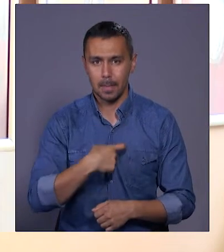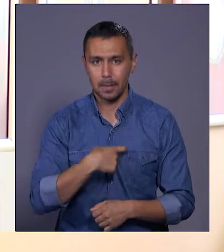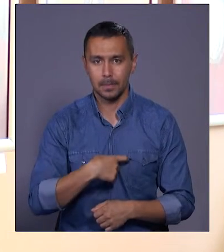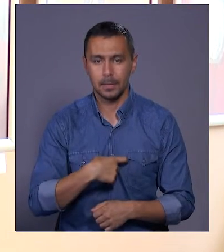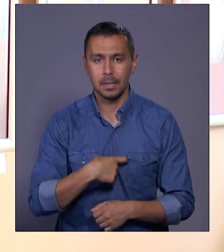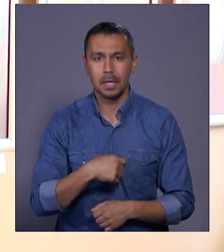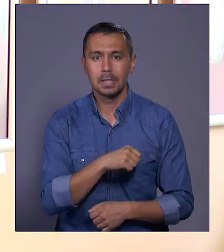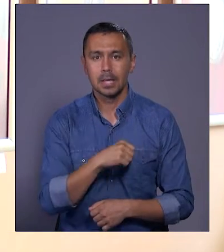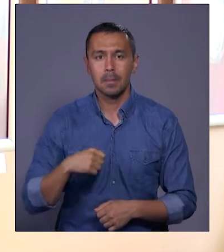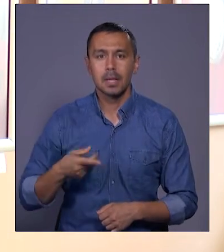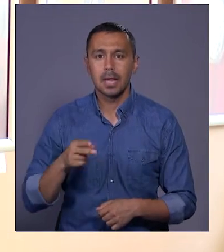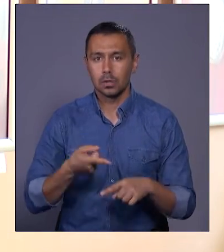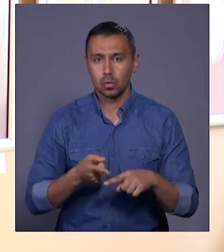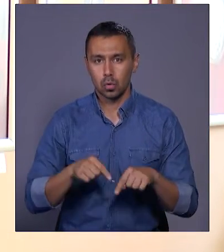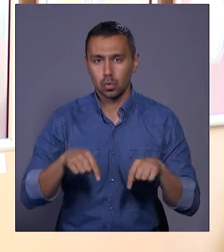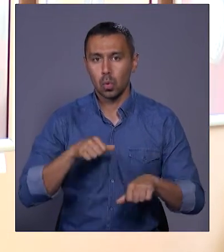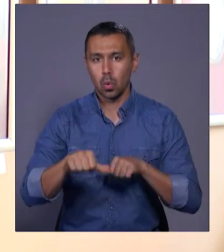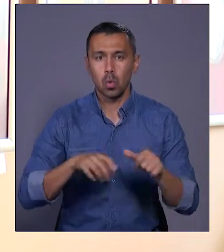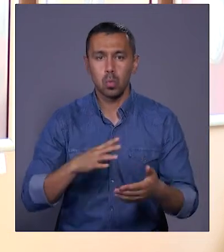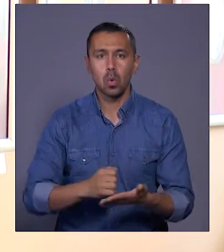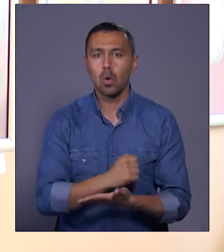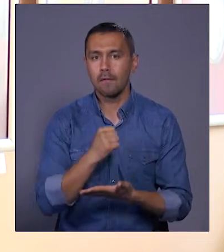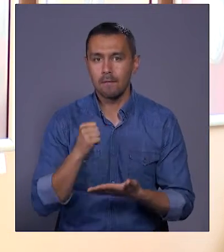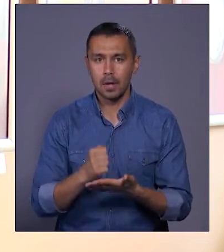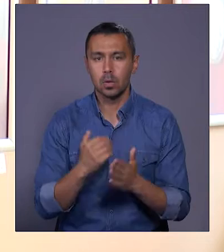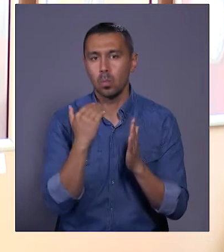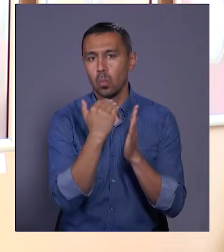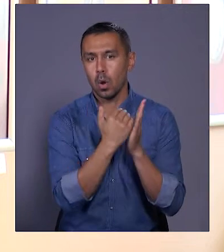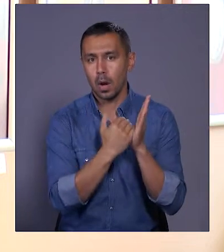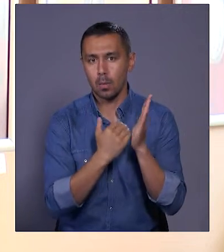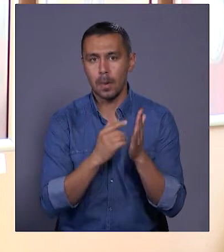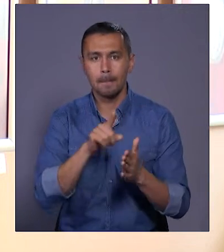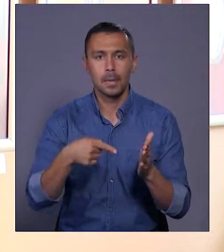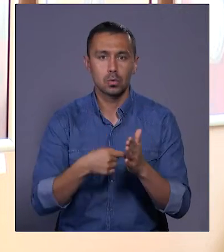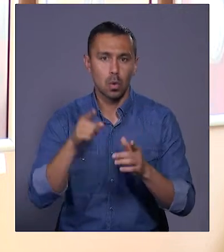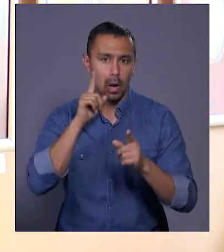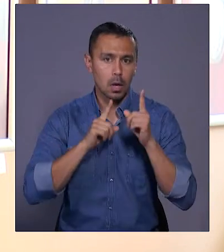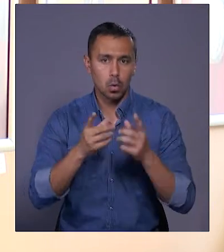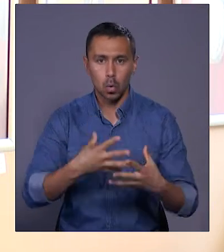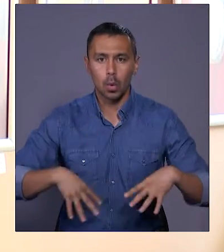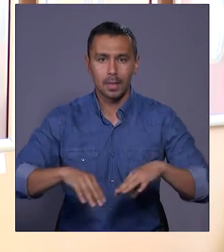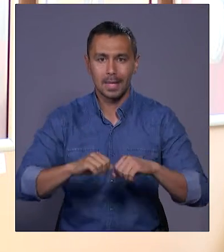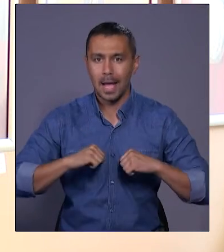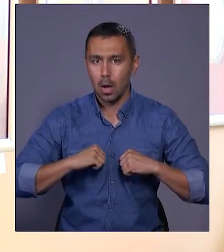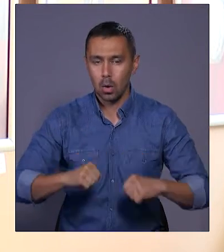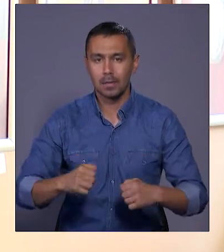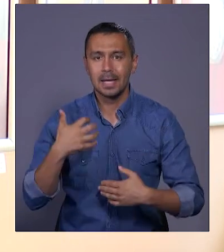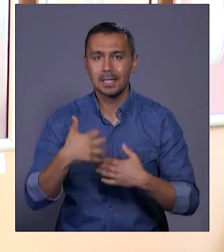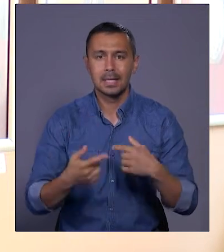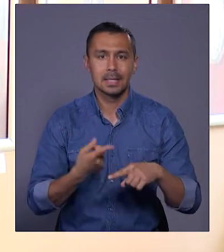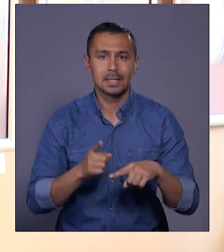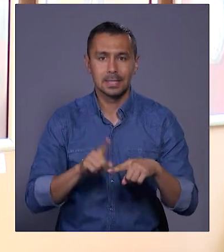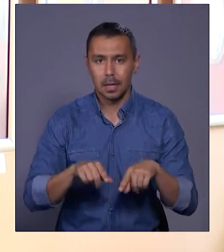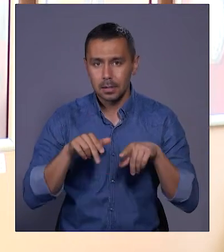Саме для цього, цьогоріч було ухвалено програму міської ради «Родини героїв». Серед цих